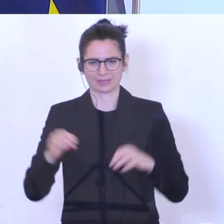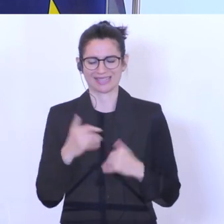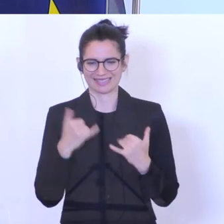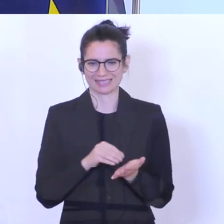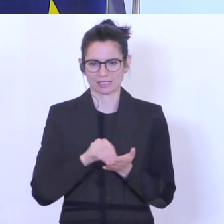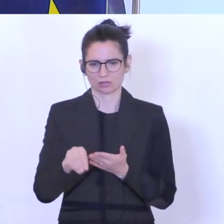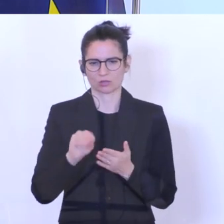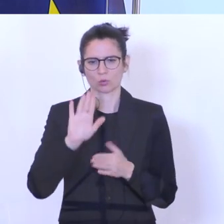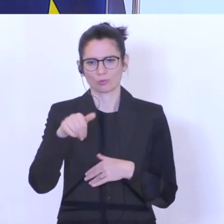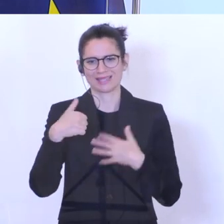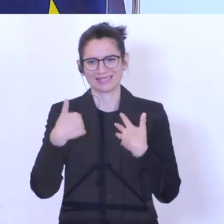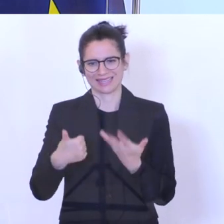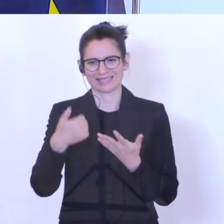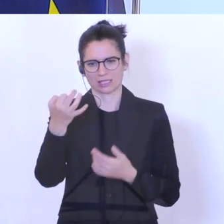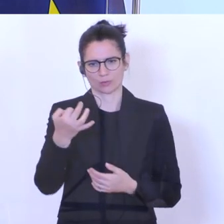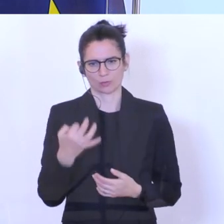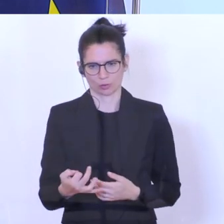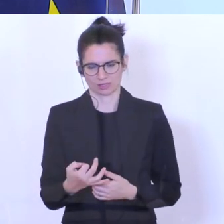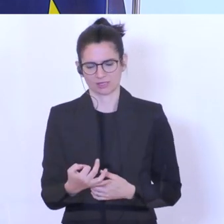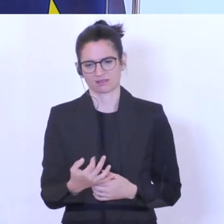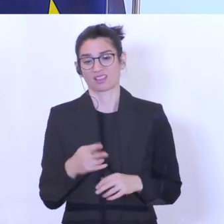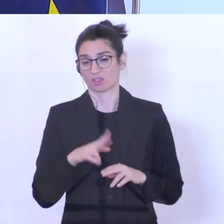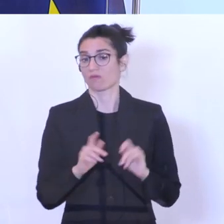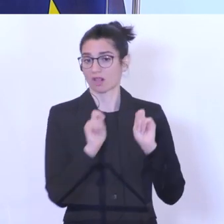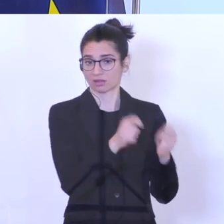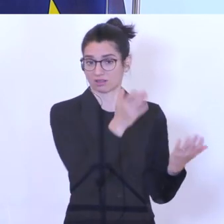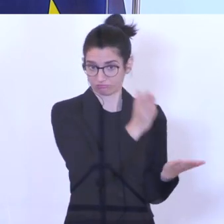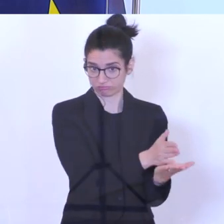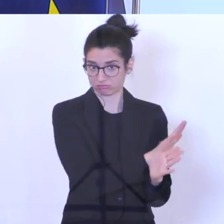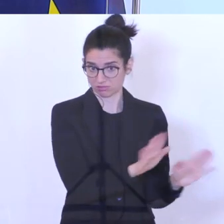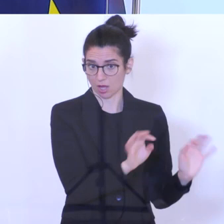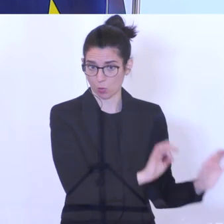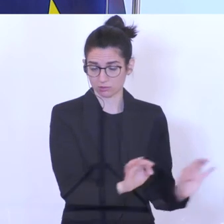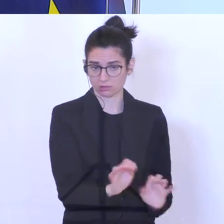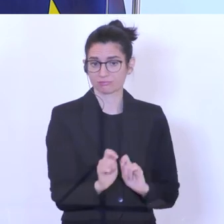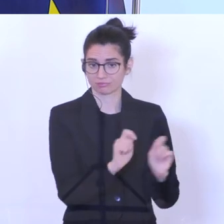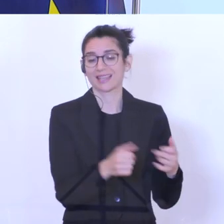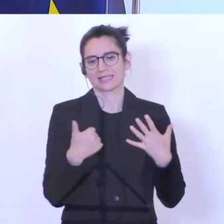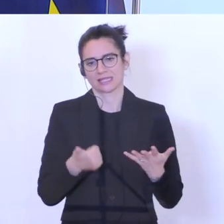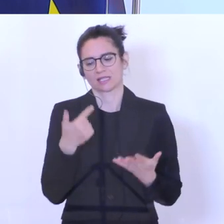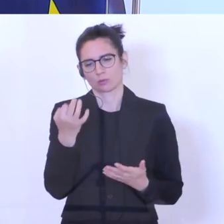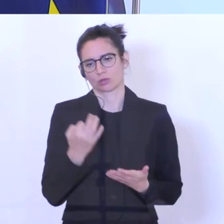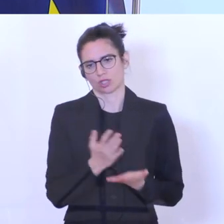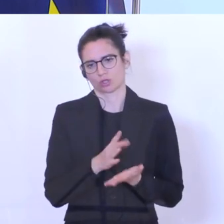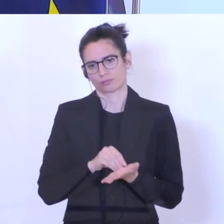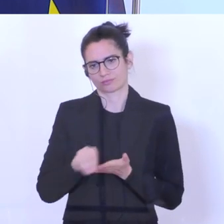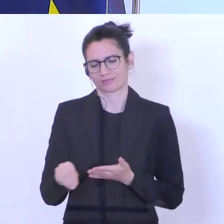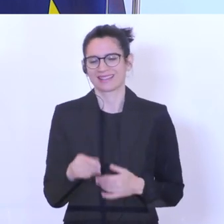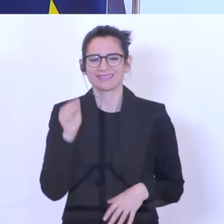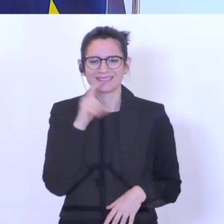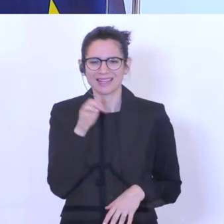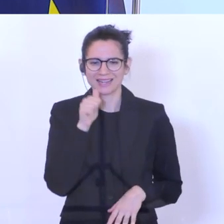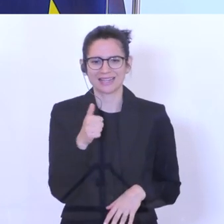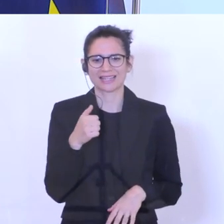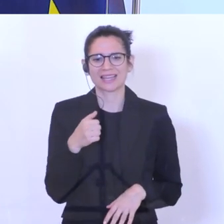Auszahlungsrate von über 60% der Anträge, die eingegangen sind und laufend tagtäglich ist es im zweistelligen Millionenbereich,